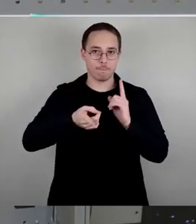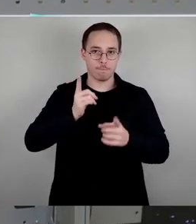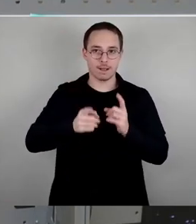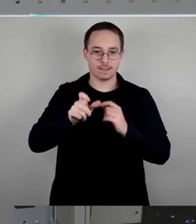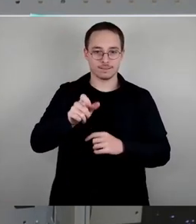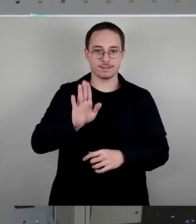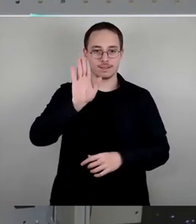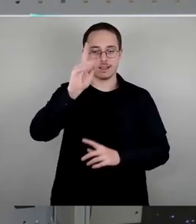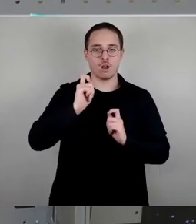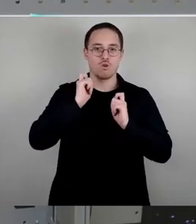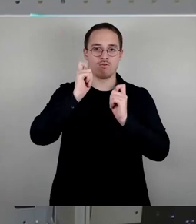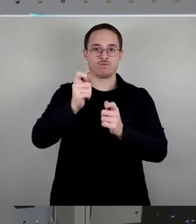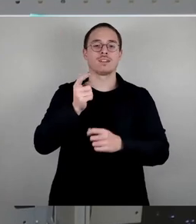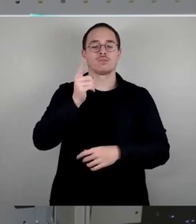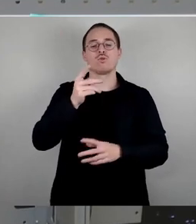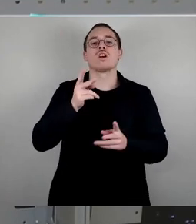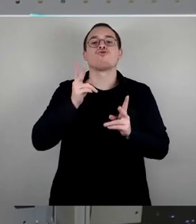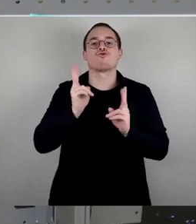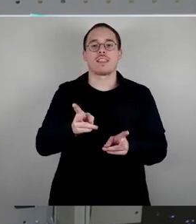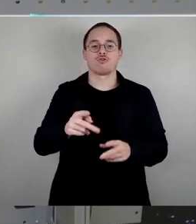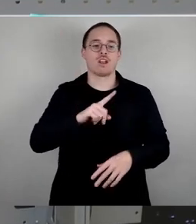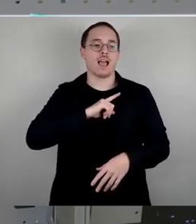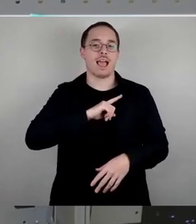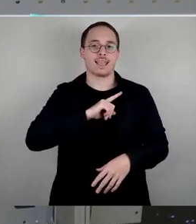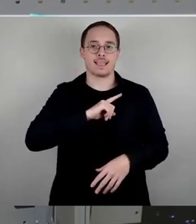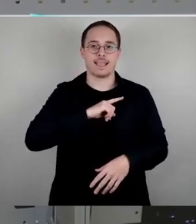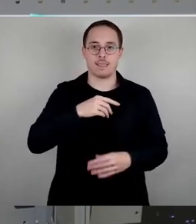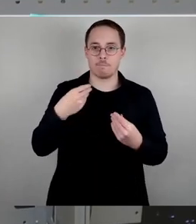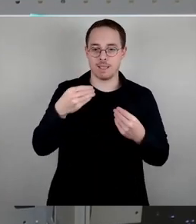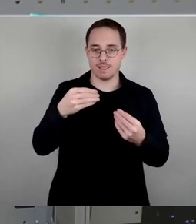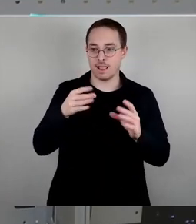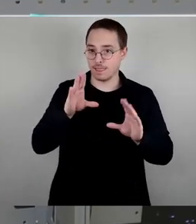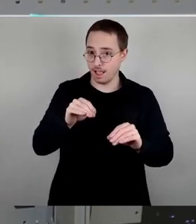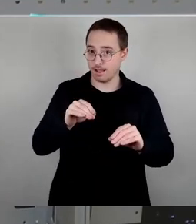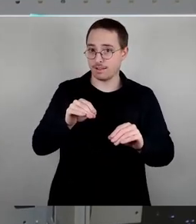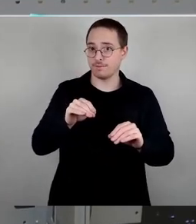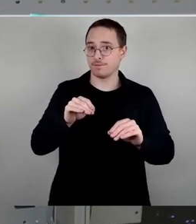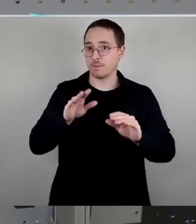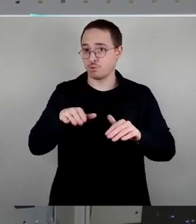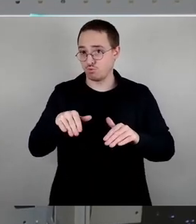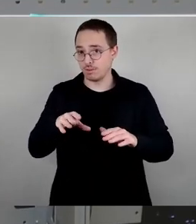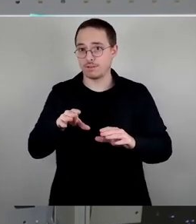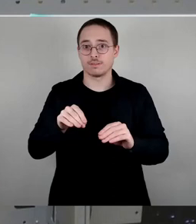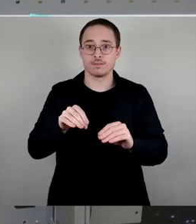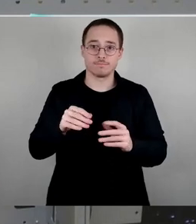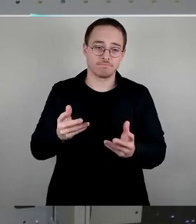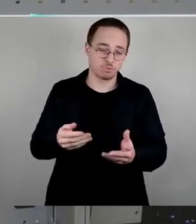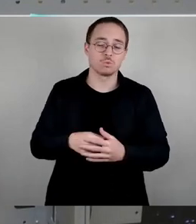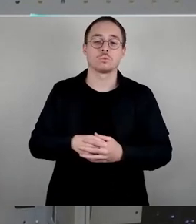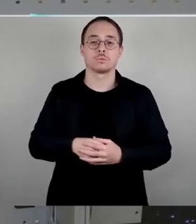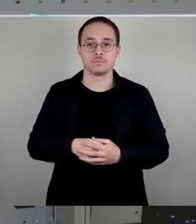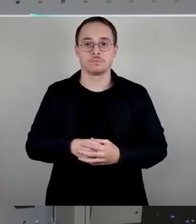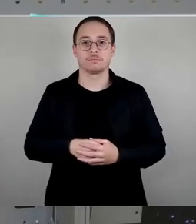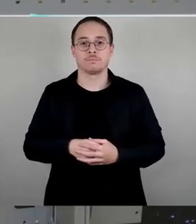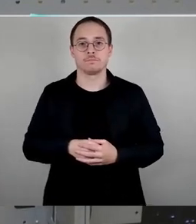städtischen Eigenmitteln zu prüfen. Und wir haben als Linke noch einen Ergänzungsantrag vorgelegt, weil